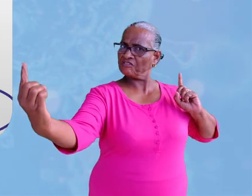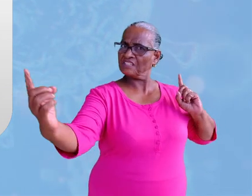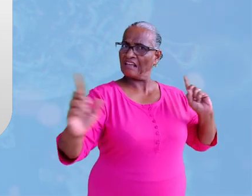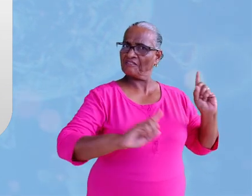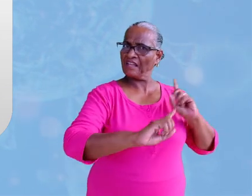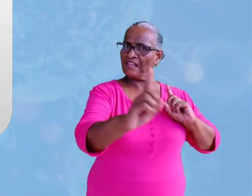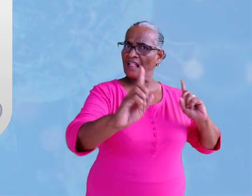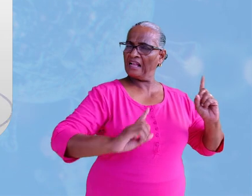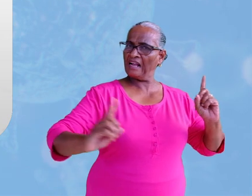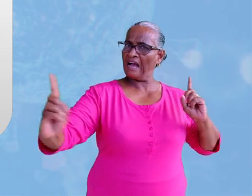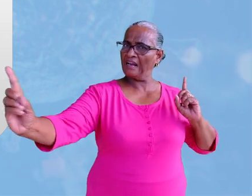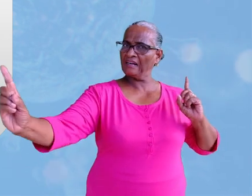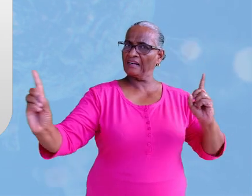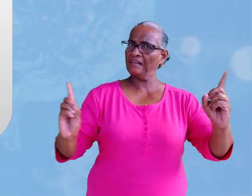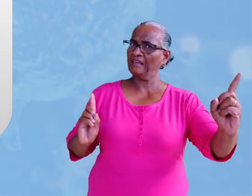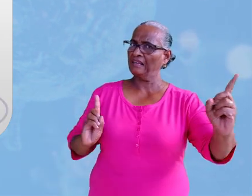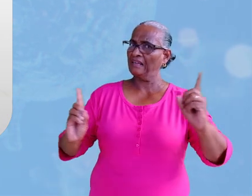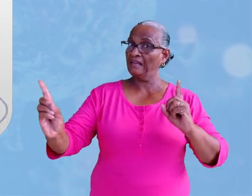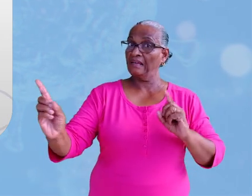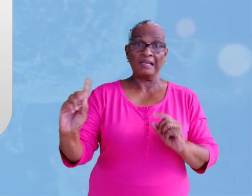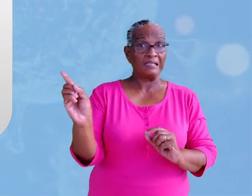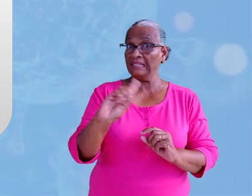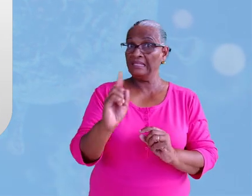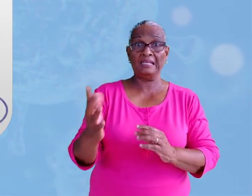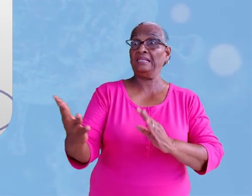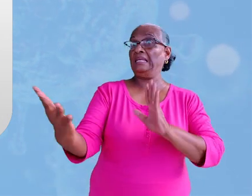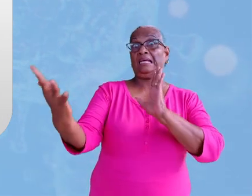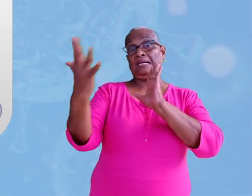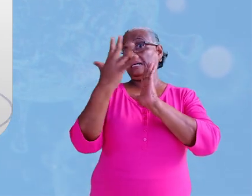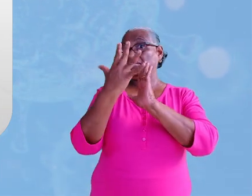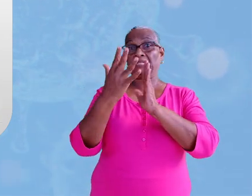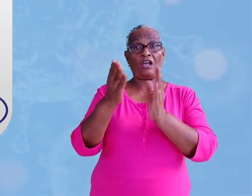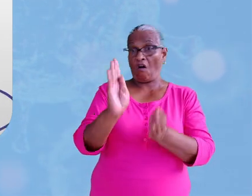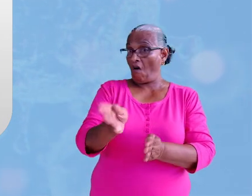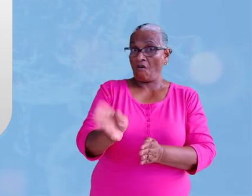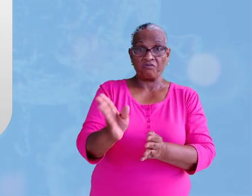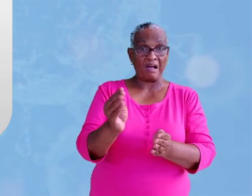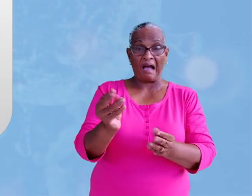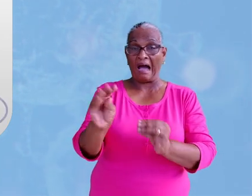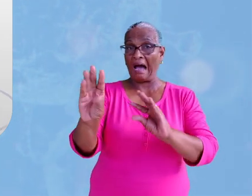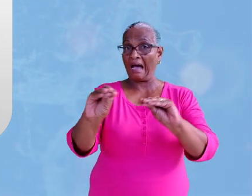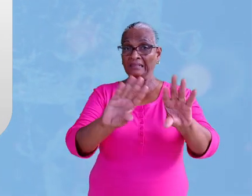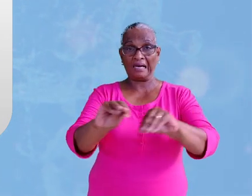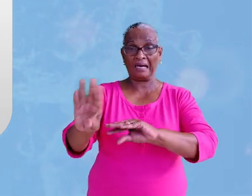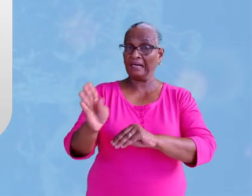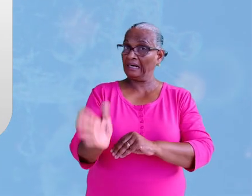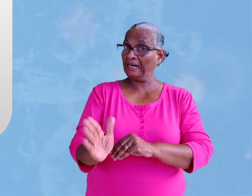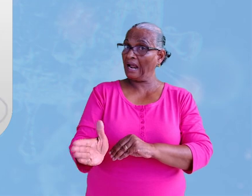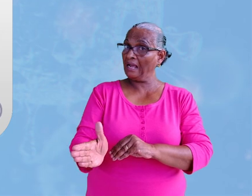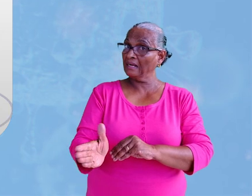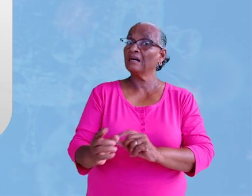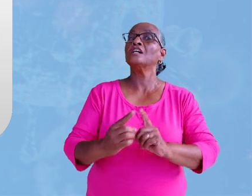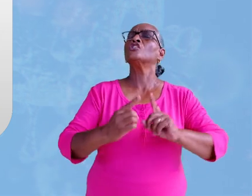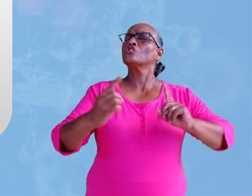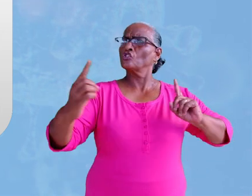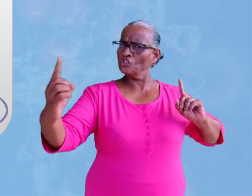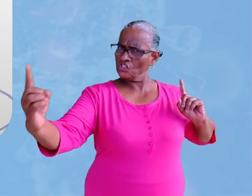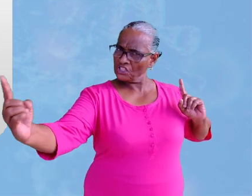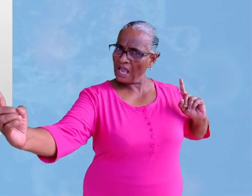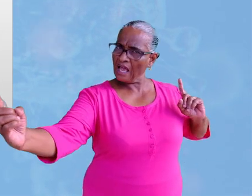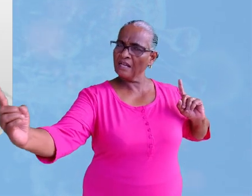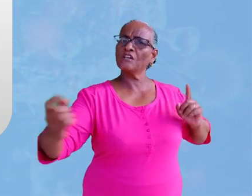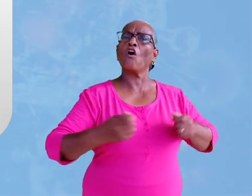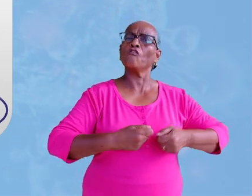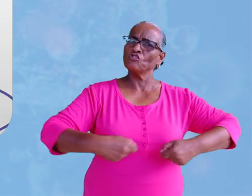afstand van elkaar en elkaar vooral niet in het gezicht of aan de handen aanraken, heet sociale afstand